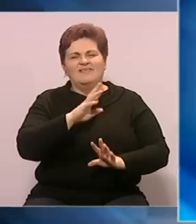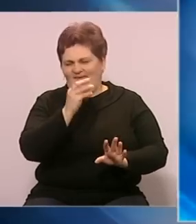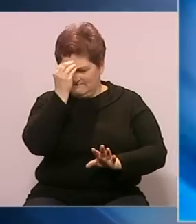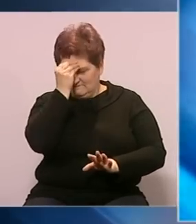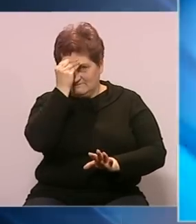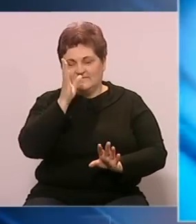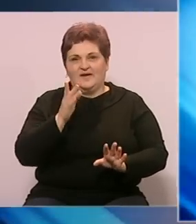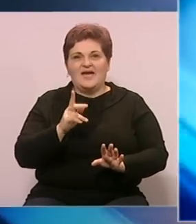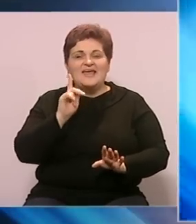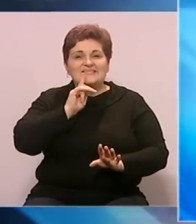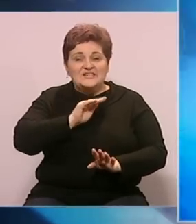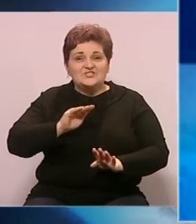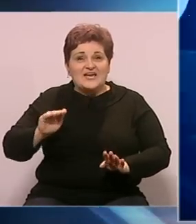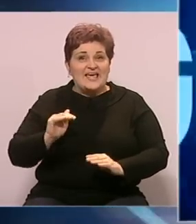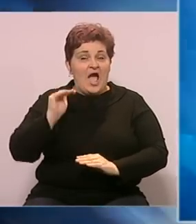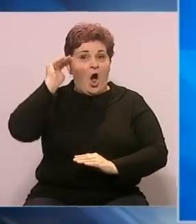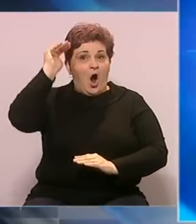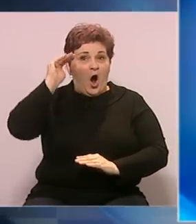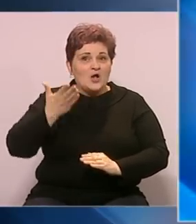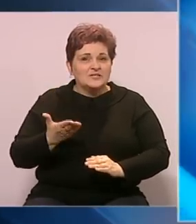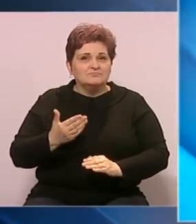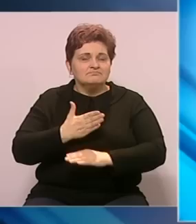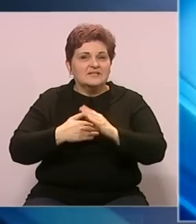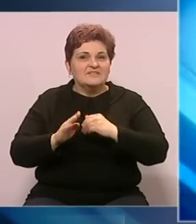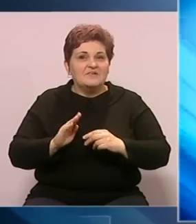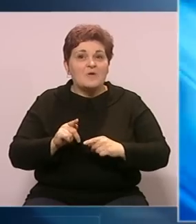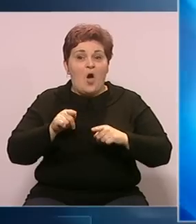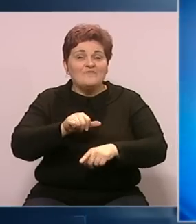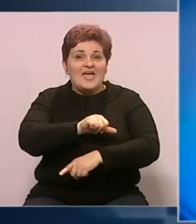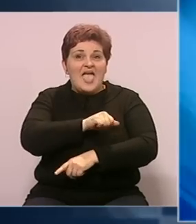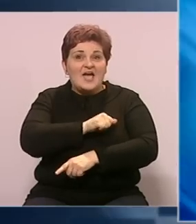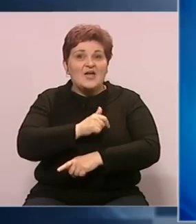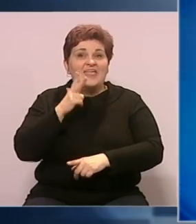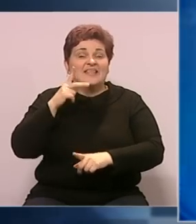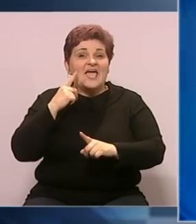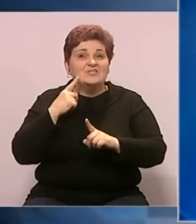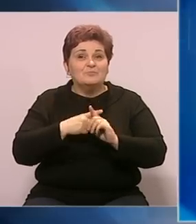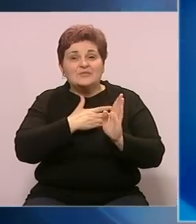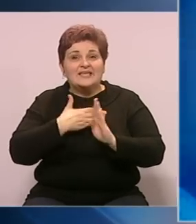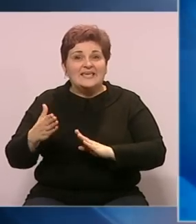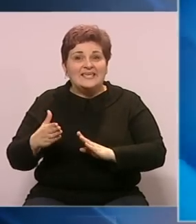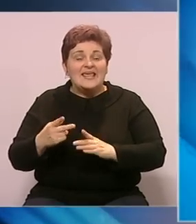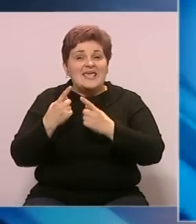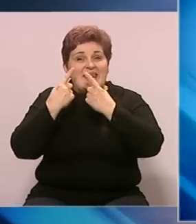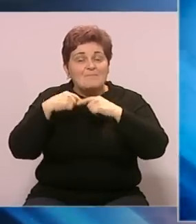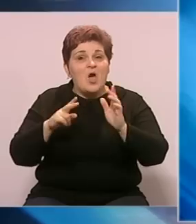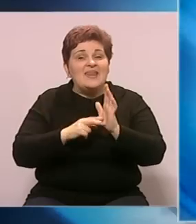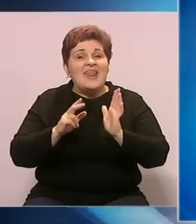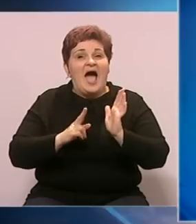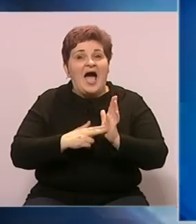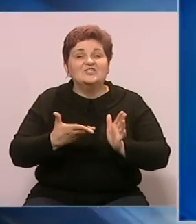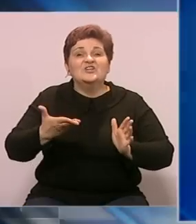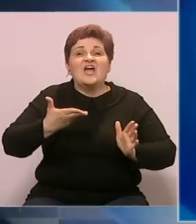pamti. Zenička djeca i odrasli sa poteškoćama u razvoju su ove godine treći put za redom i na poseban način